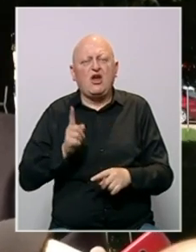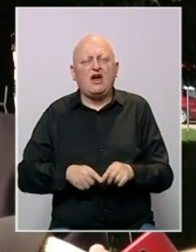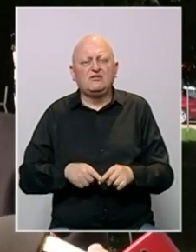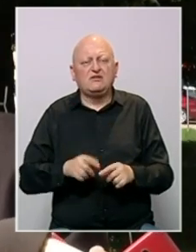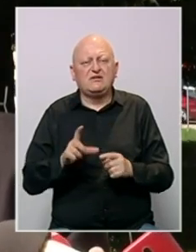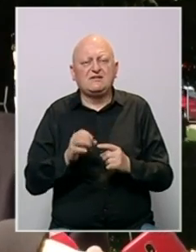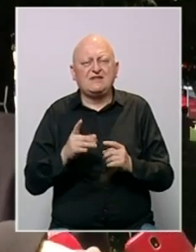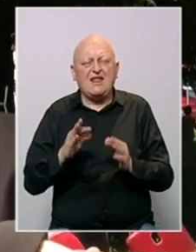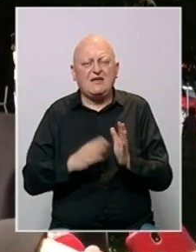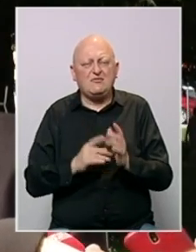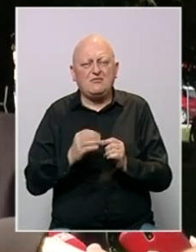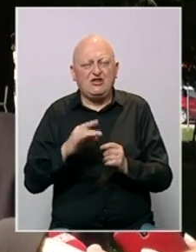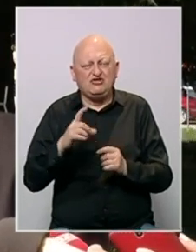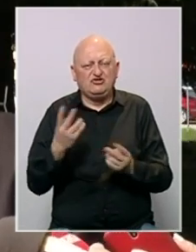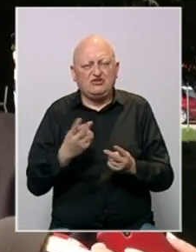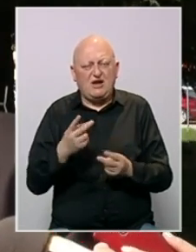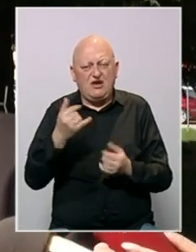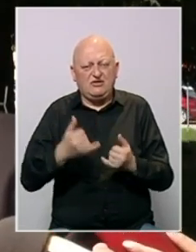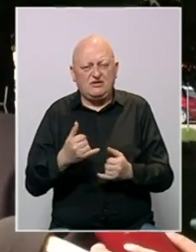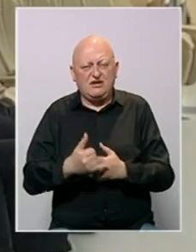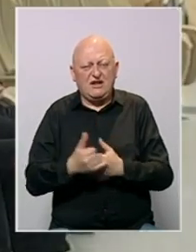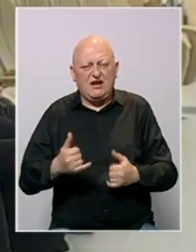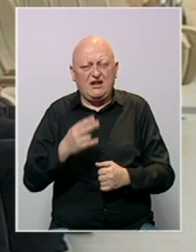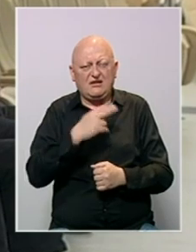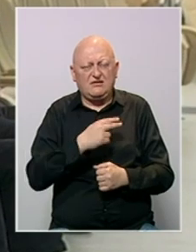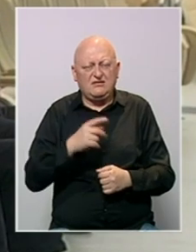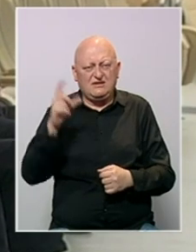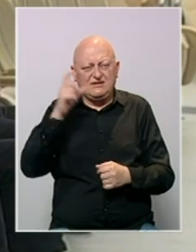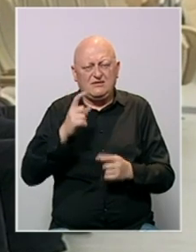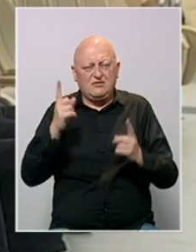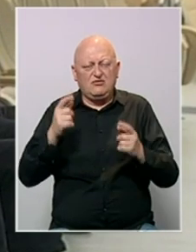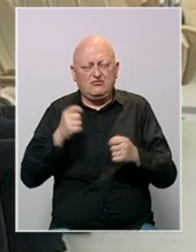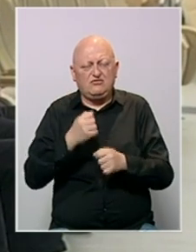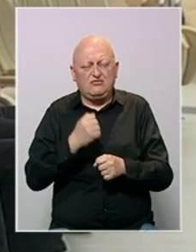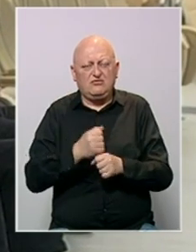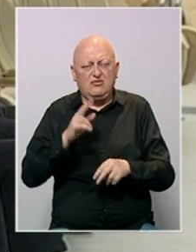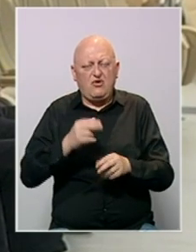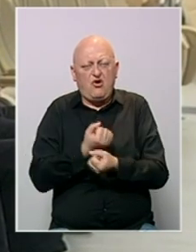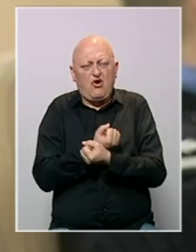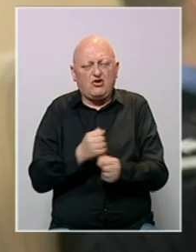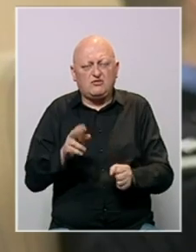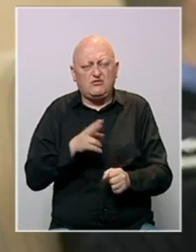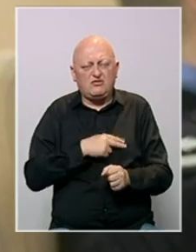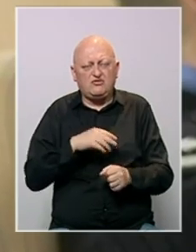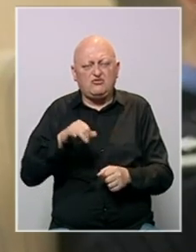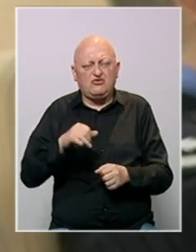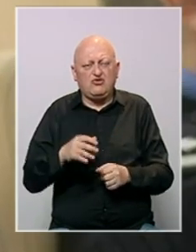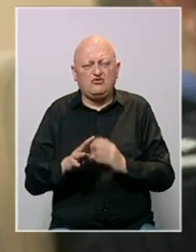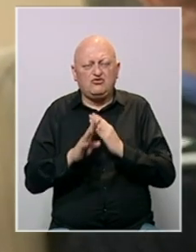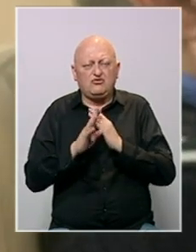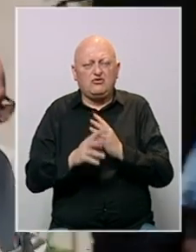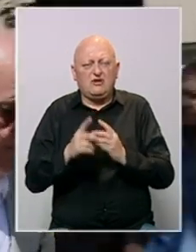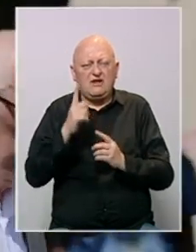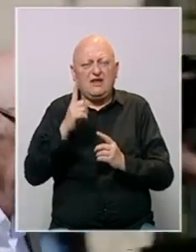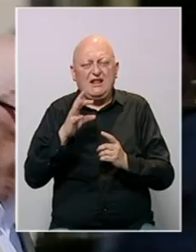od selima Bešlagića kao tadašnje gradonačelnika. Srbijansko tužiteljstvo je pravomočno oslobodilo odgovornosti za Tuzlansku kolonu